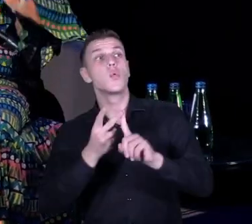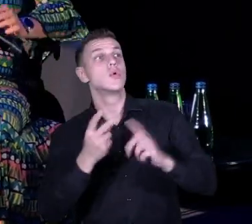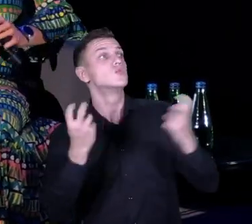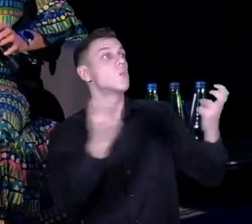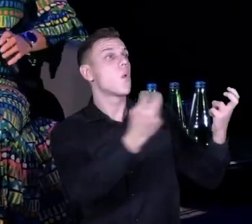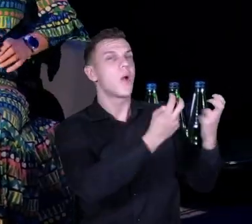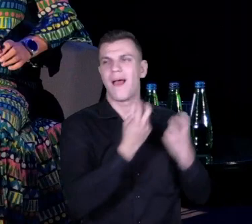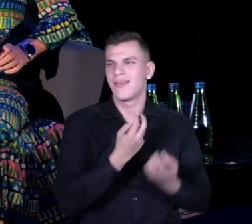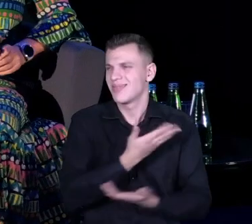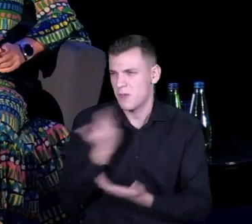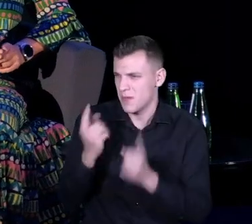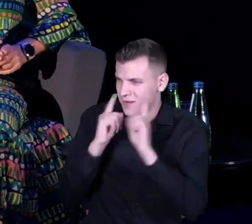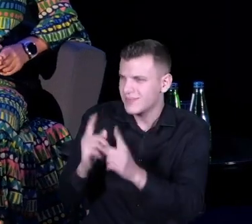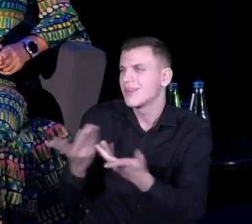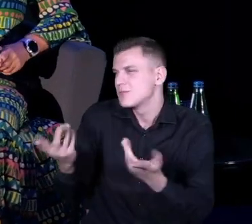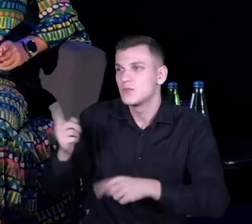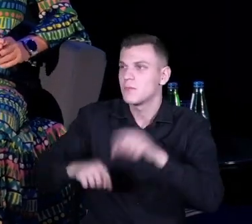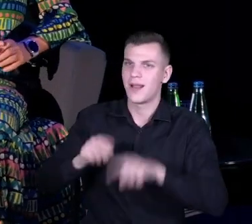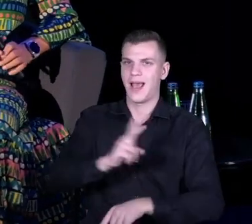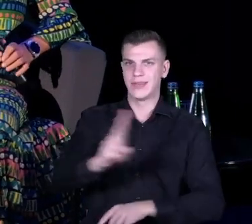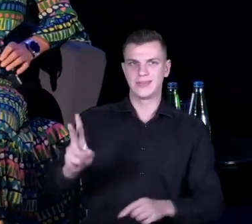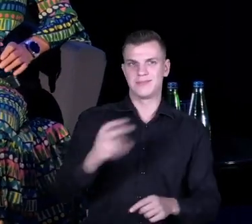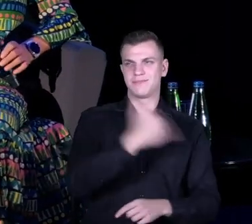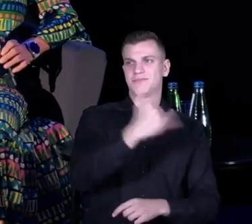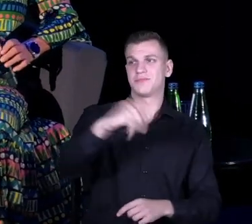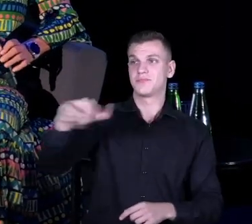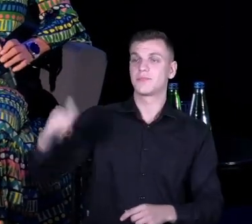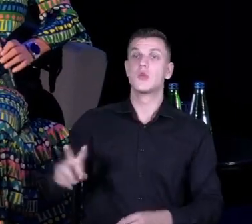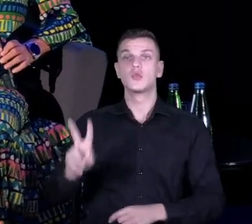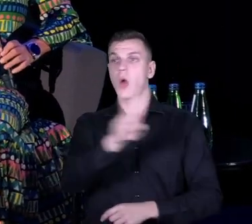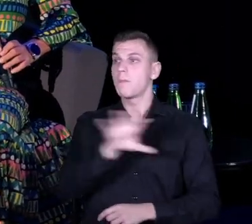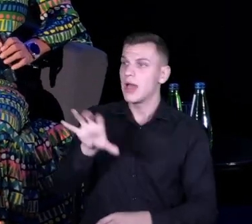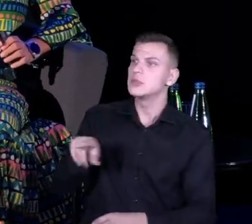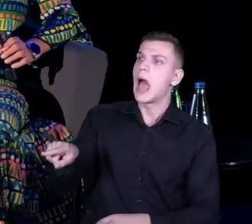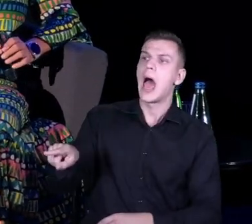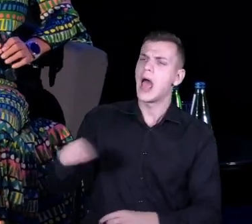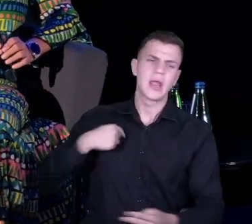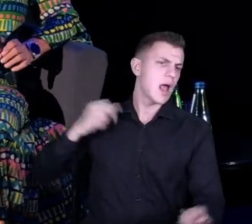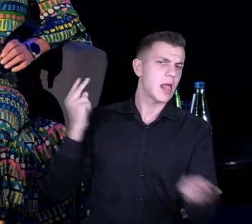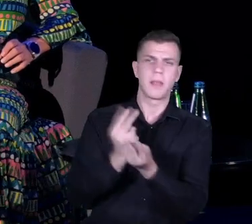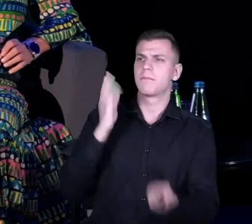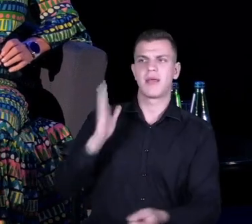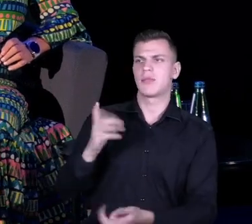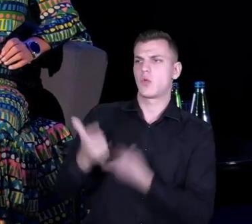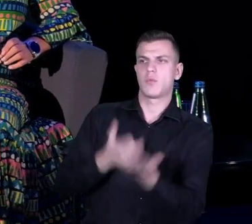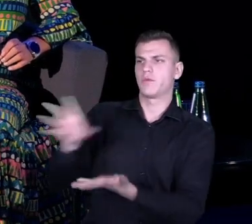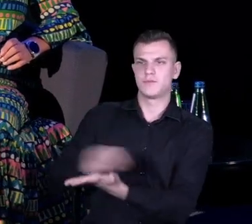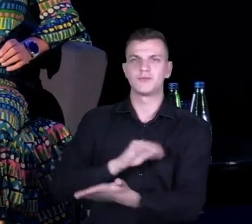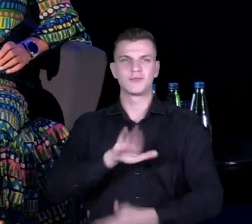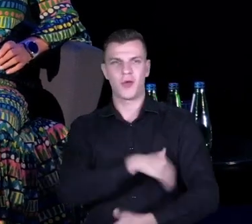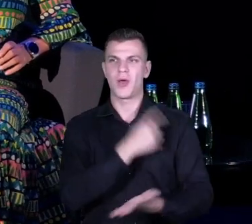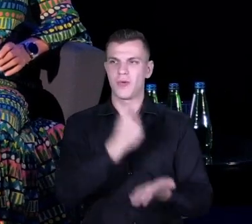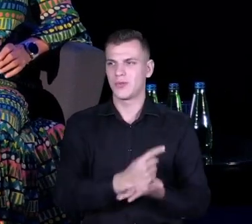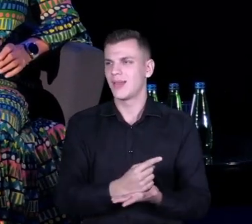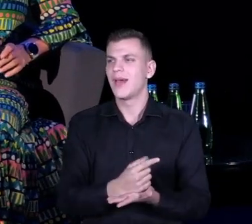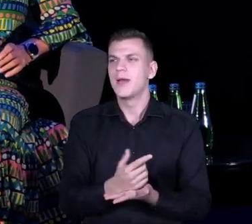Każdy musi być sobą, prawda? To nie polega na tym, że ktoś zobaczy, jak ty prowadzisz szkołę i ją jeden do jednego po prostu odtworzy. Każdy